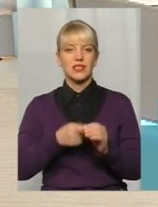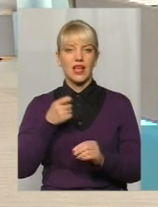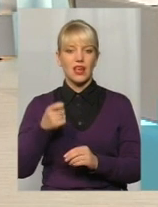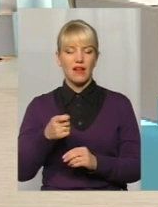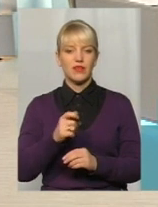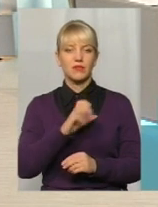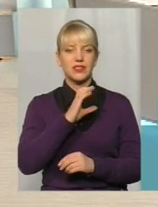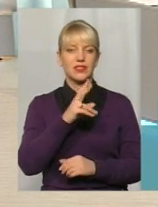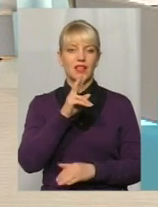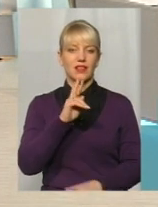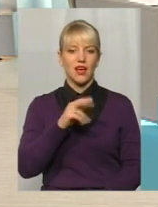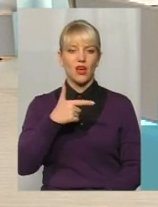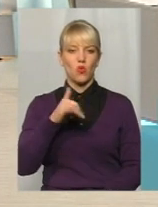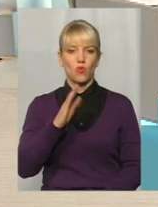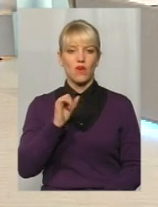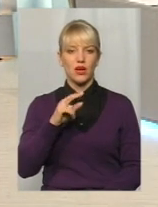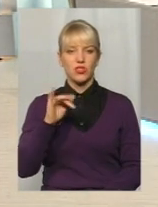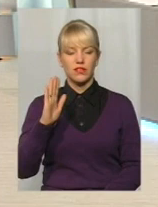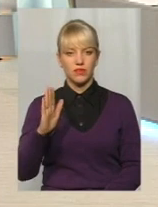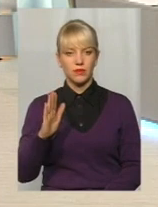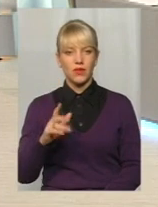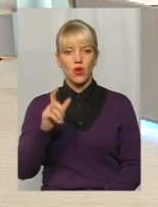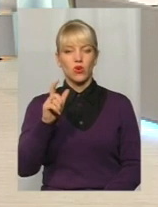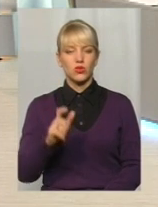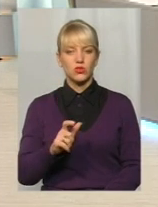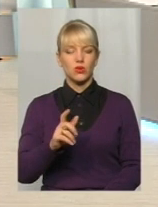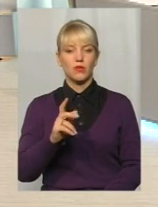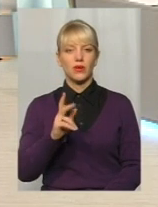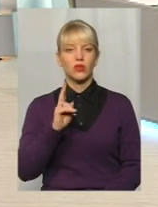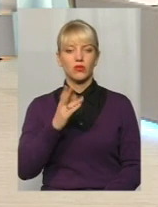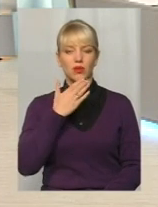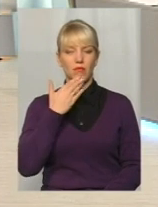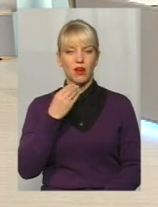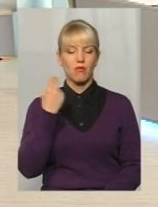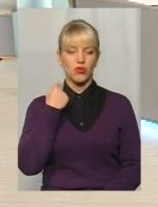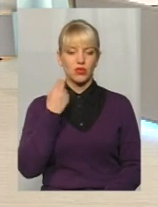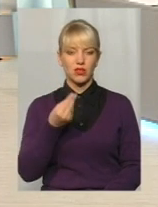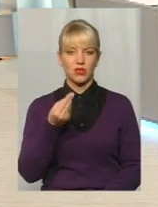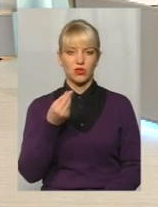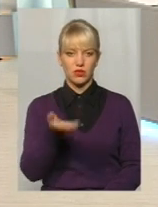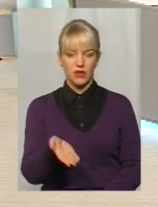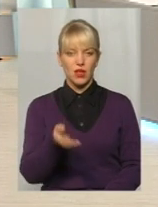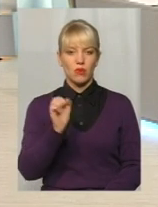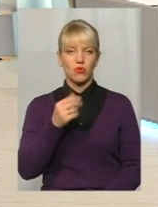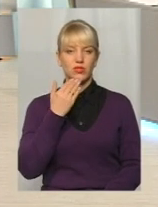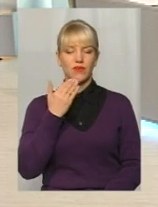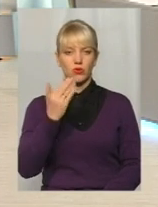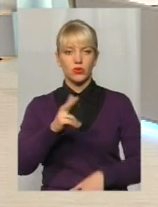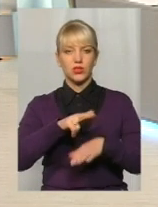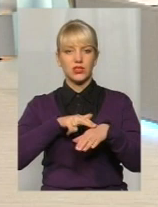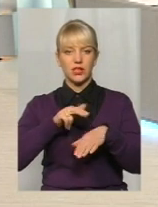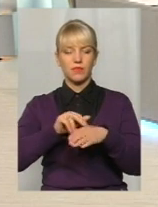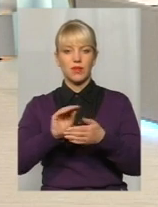особи, яким боржники не сплачують аліменти, можуть звернутися до правоохоронних органів,